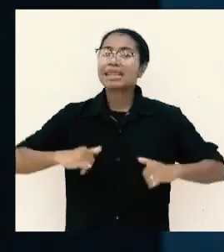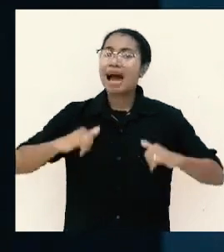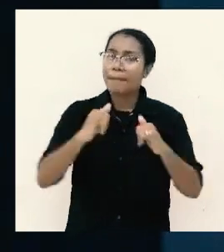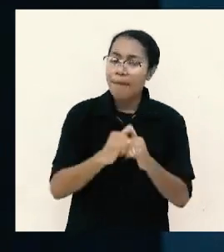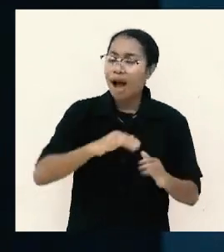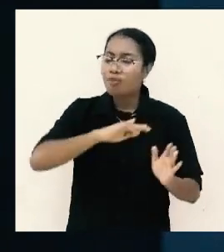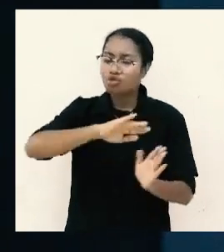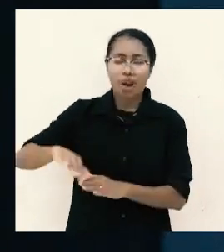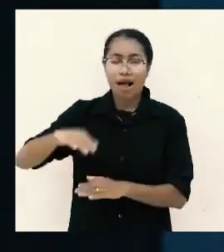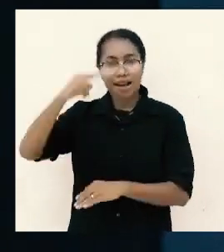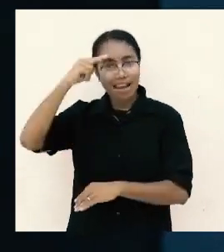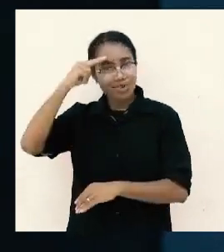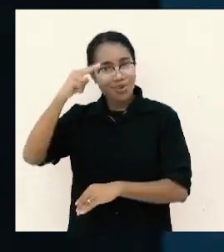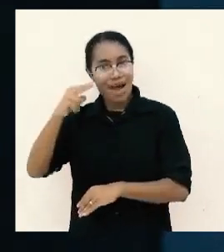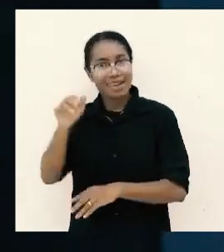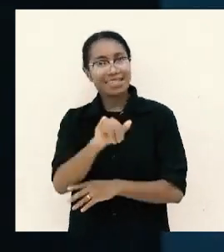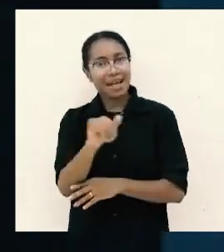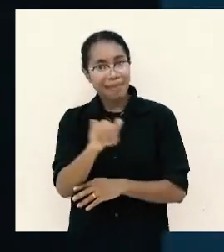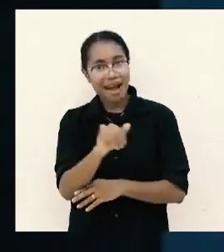dari Tuhan